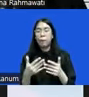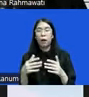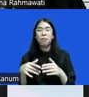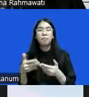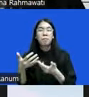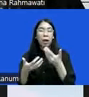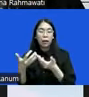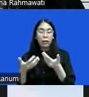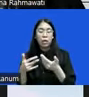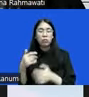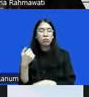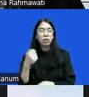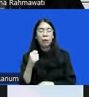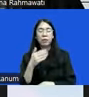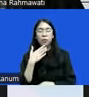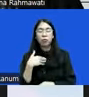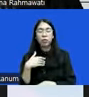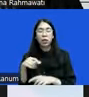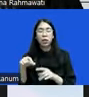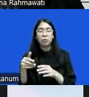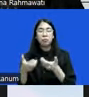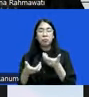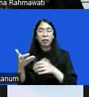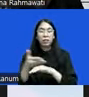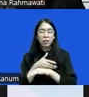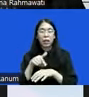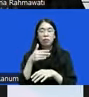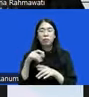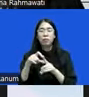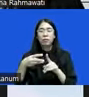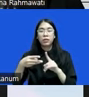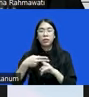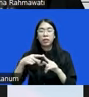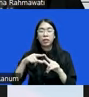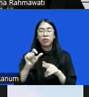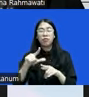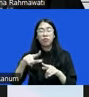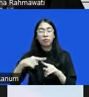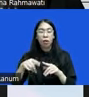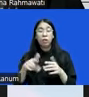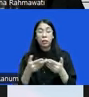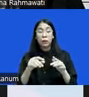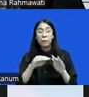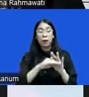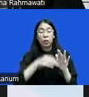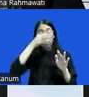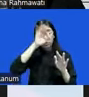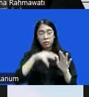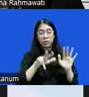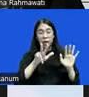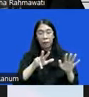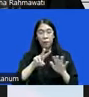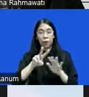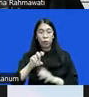fungsi peradilan yang sifatnya default bahkan di perpol 8 tahun 2021 tadi mas kunnya sudah